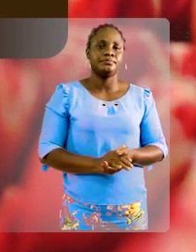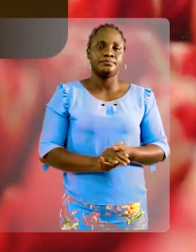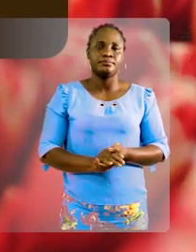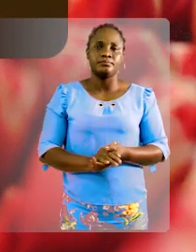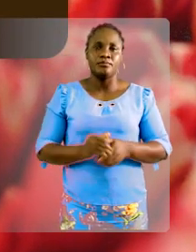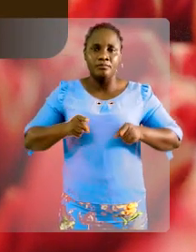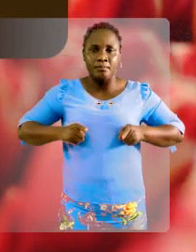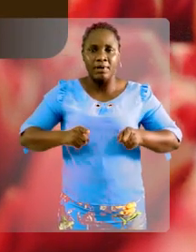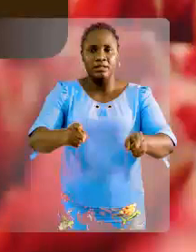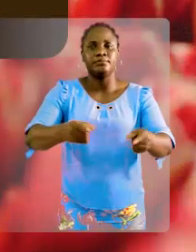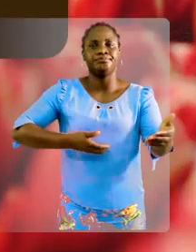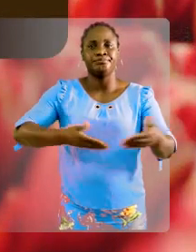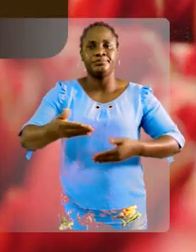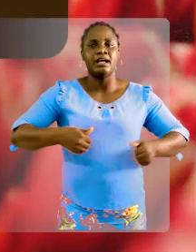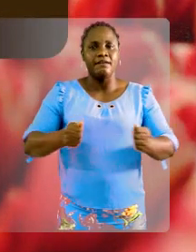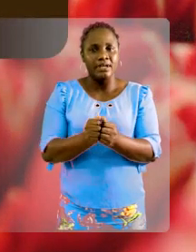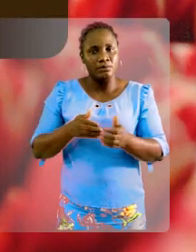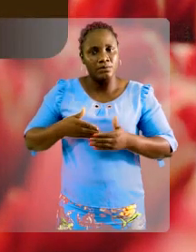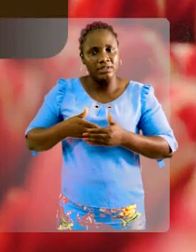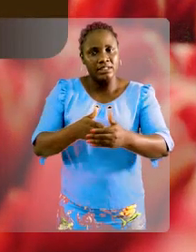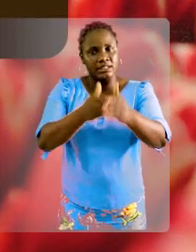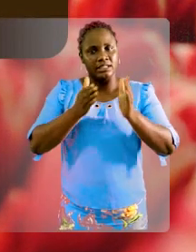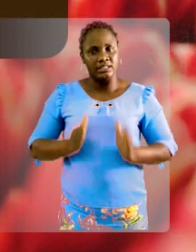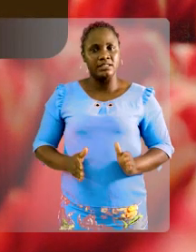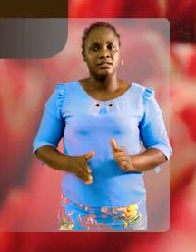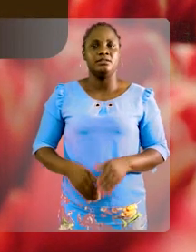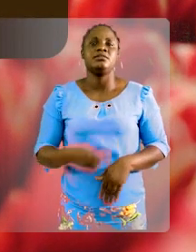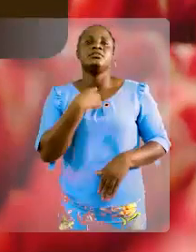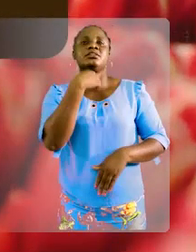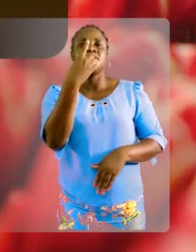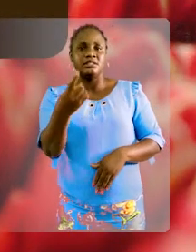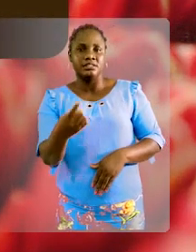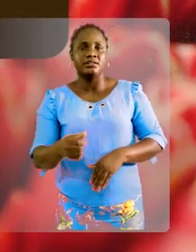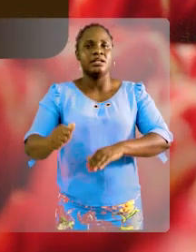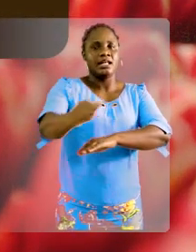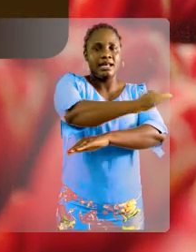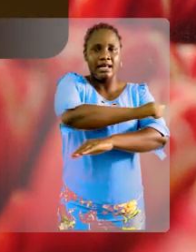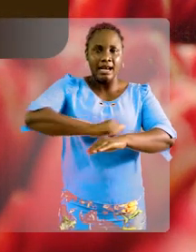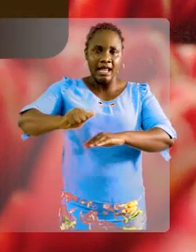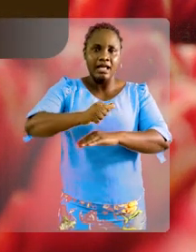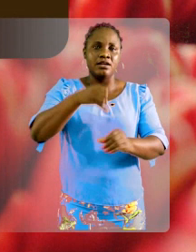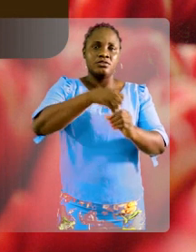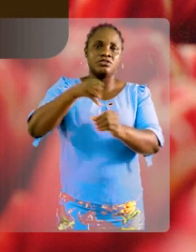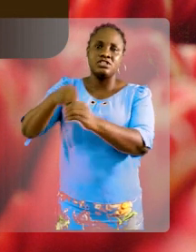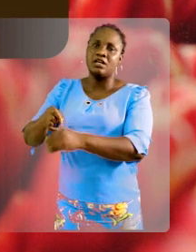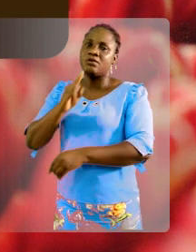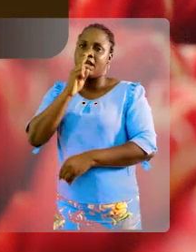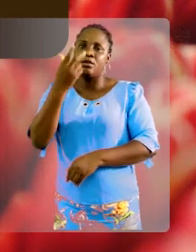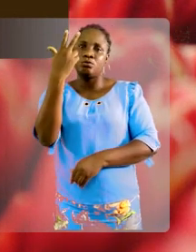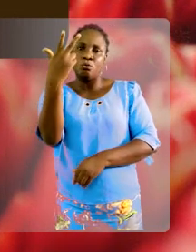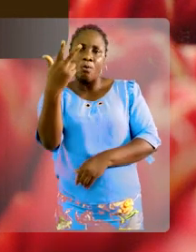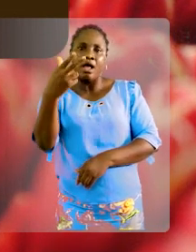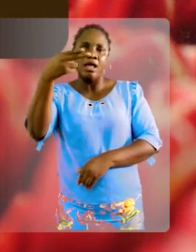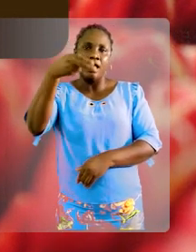À l'occasion d'un entretien avec le guide, celui-ci affirme que l'air du jardin est de trois hectomètres